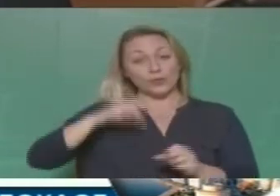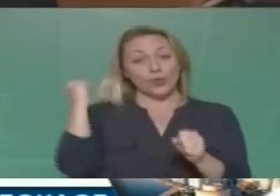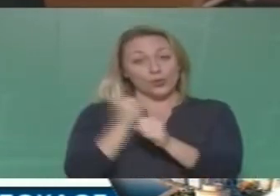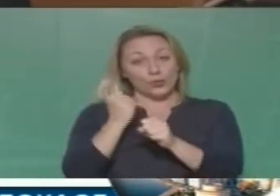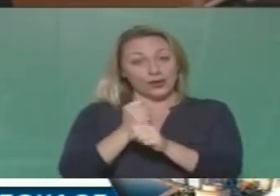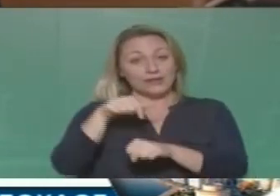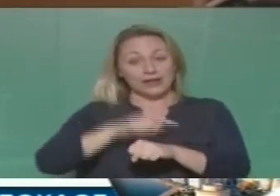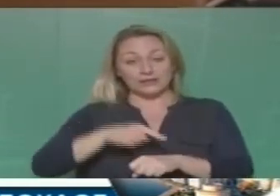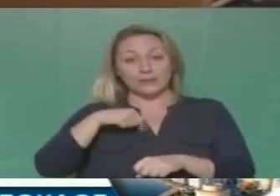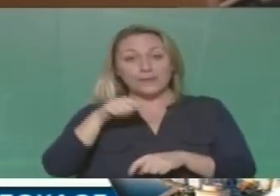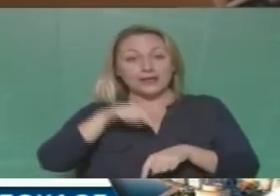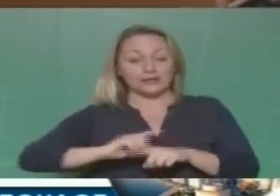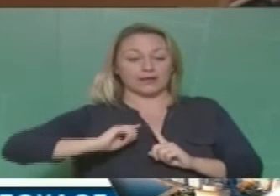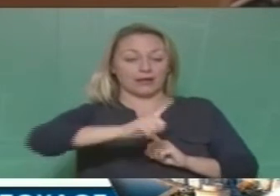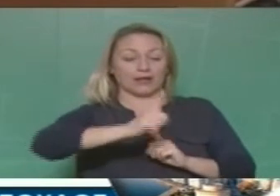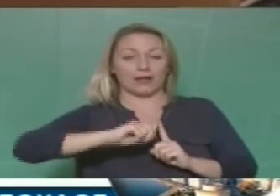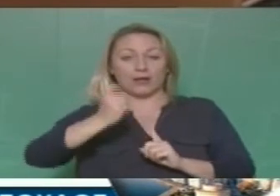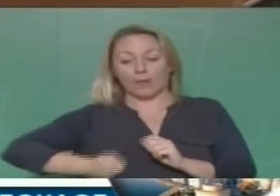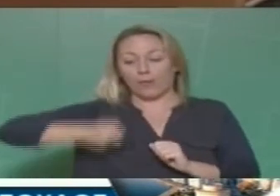πληρώνει για να δουλεύει και μάλιστα πανάκριβα.